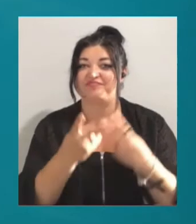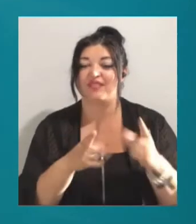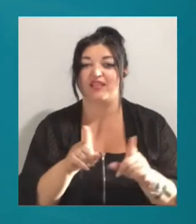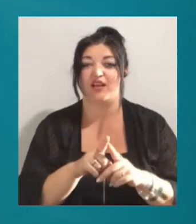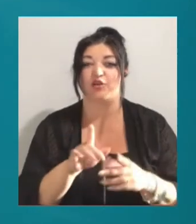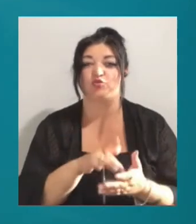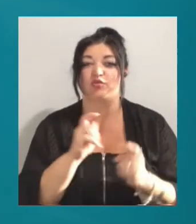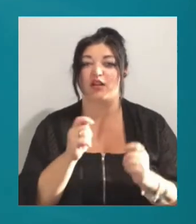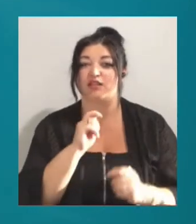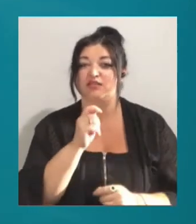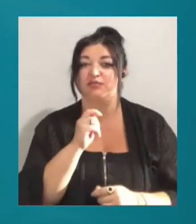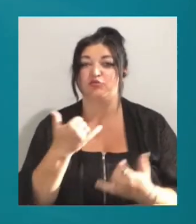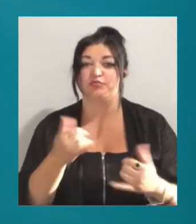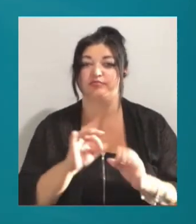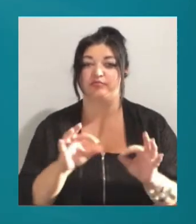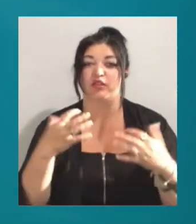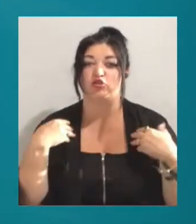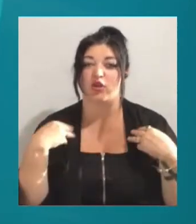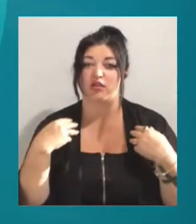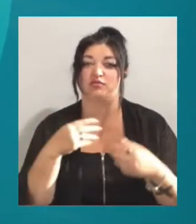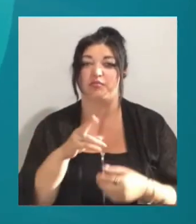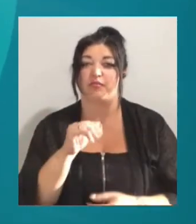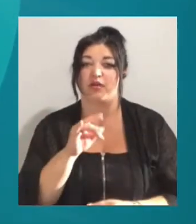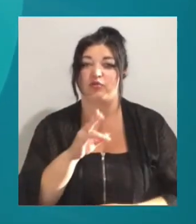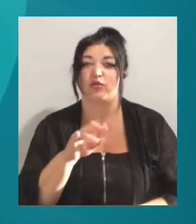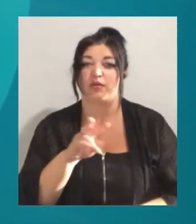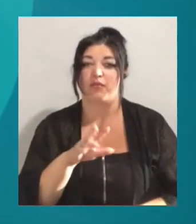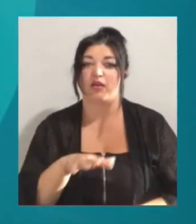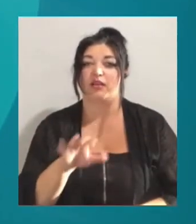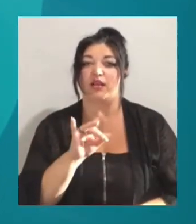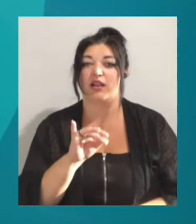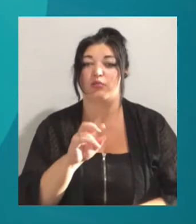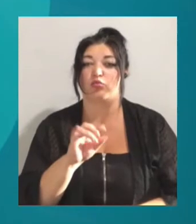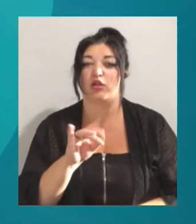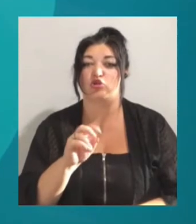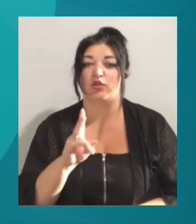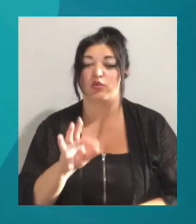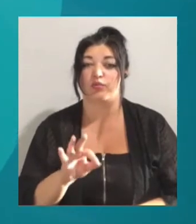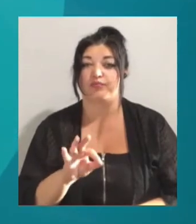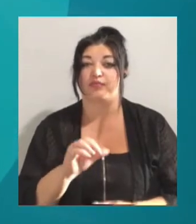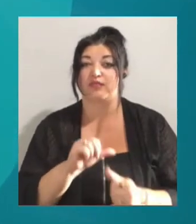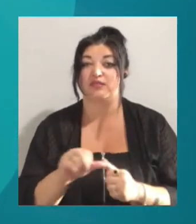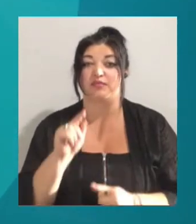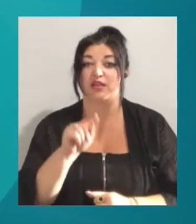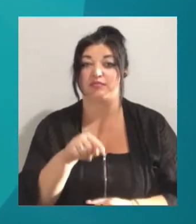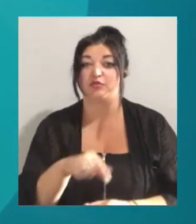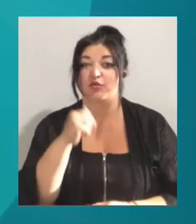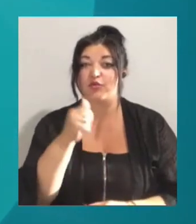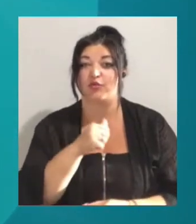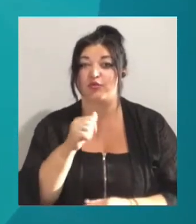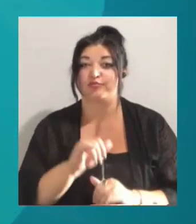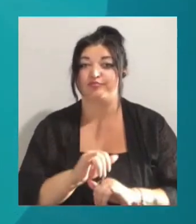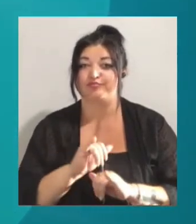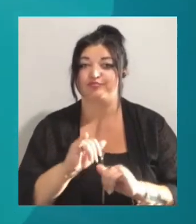начальниця відділу рекреації Національного парку Тузлівські лимани Ірина Бурлаченко. Саме там цього року селилися більше півтори